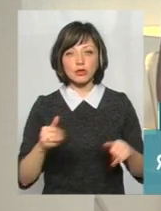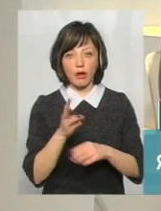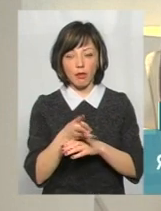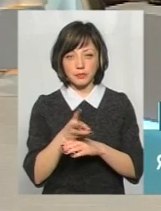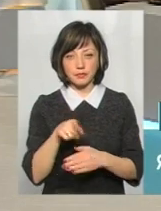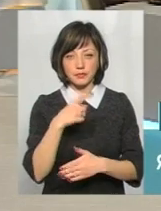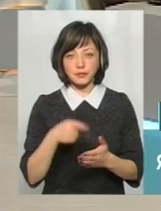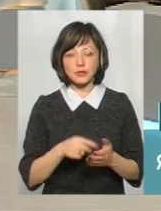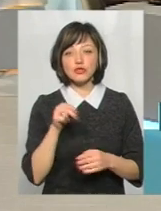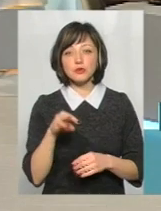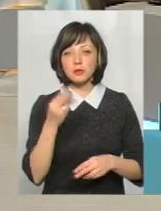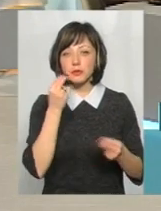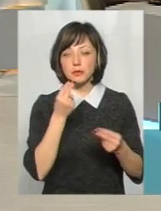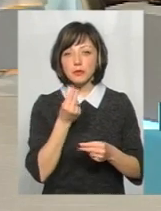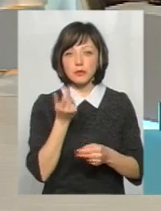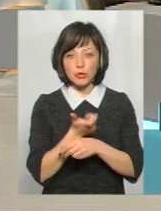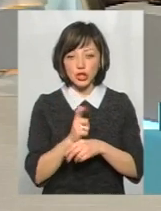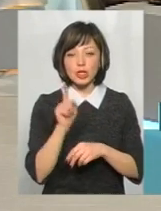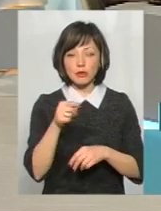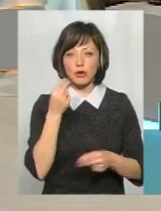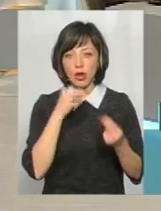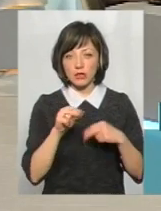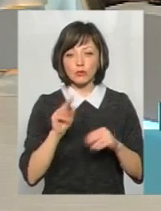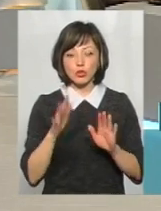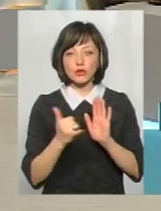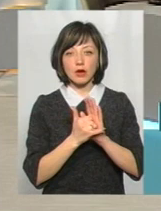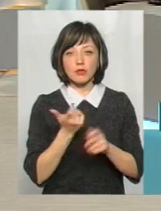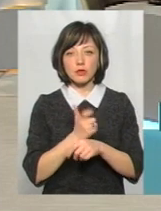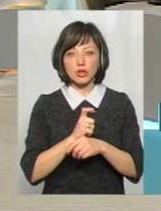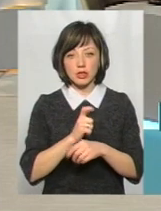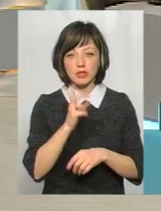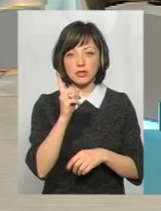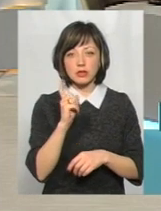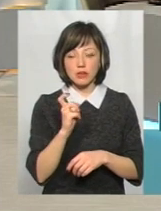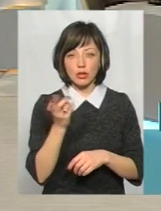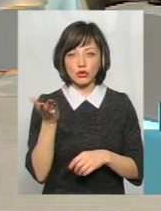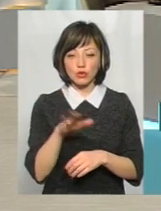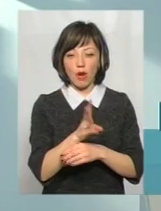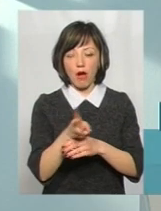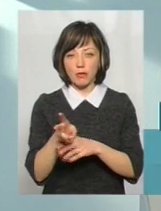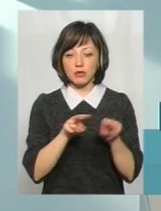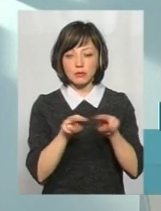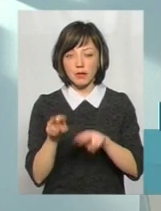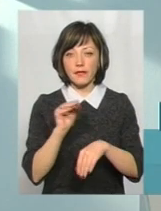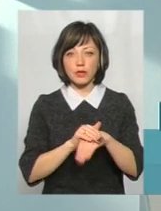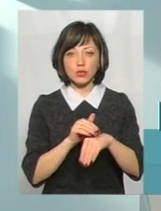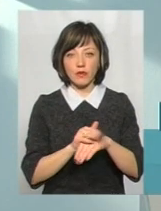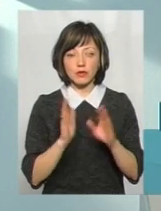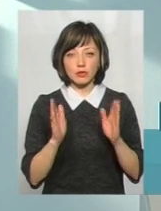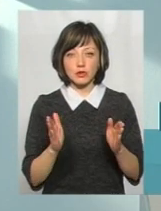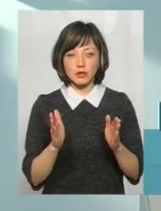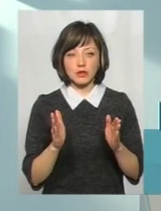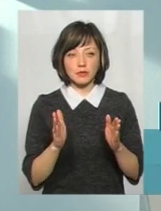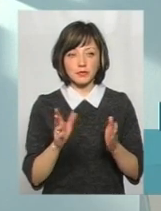Чим більше, тим краще. Наскільки мені відомо, буде встановлено в Хмельницькому більше ста камер відеоспостереження, які будуть просто фіксувати в